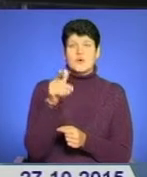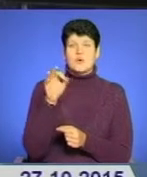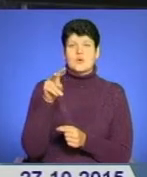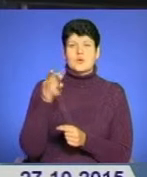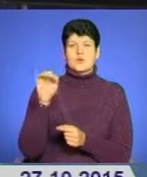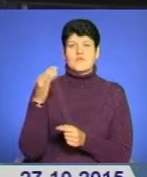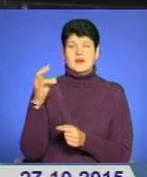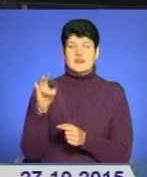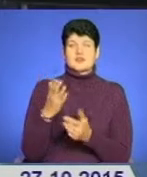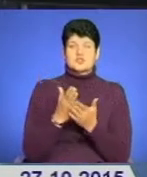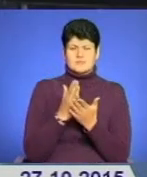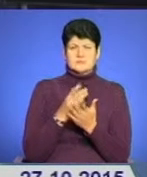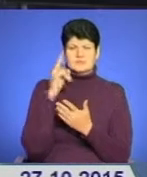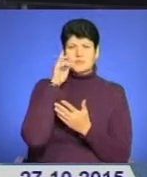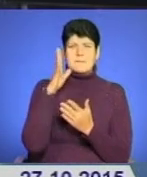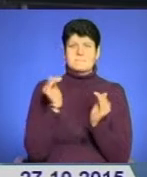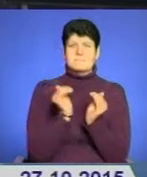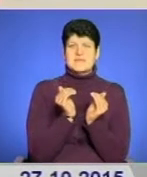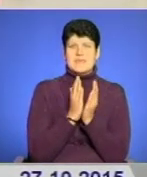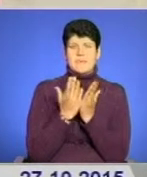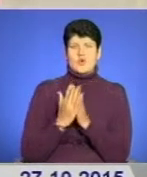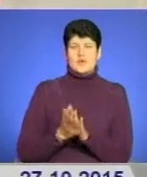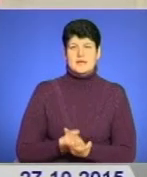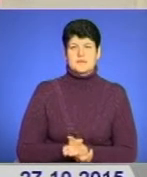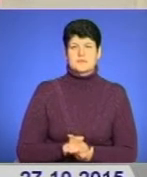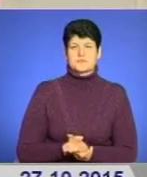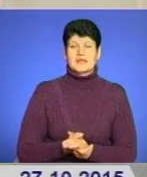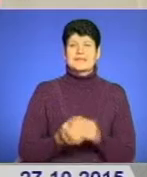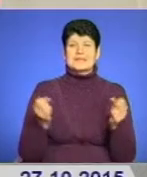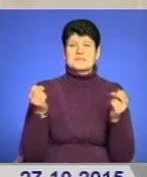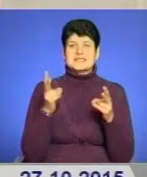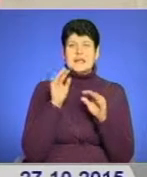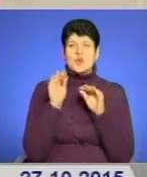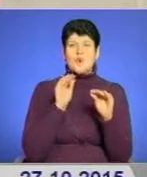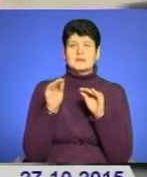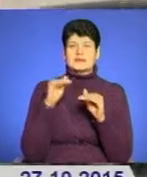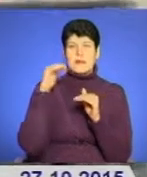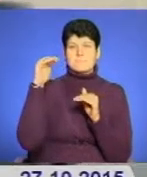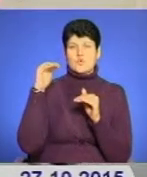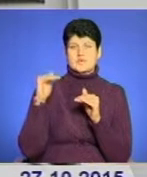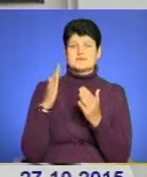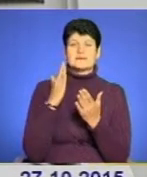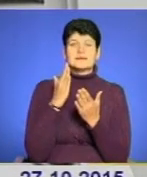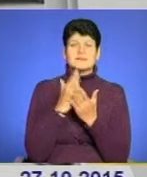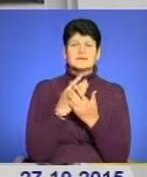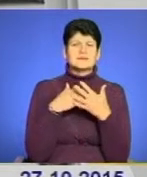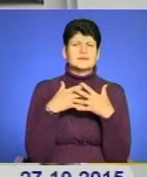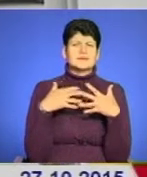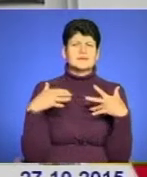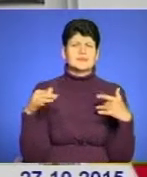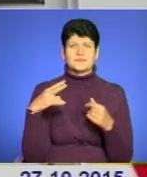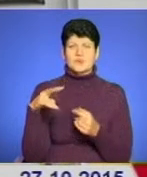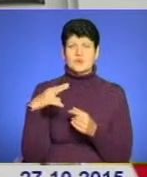тернополян міні-бібліотека – далі у сюжеті. На спеціально обладнаних полицях зберігається найрізноманітніша